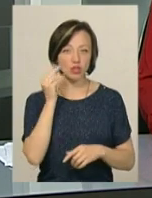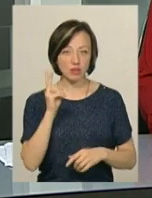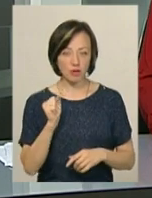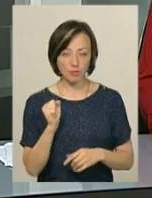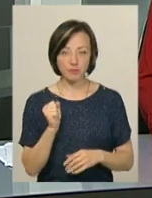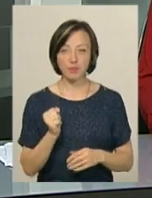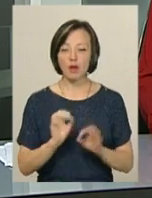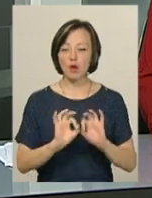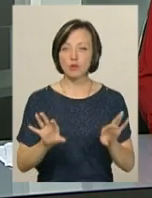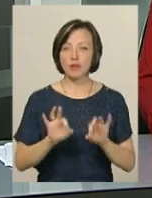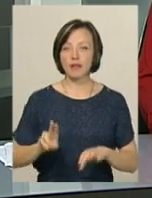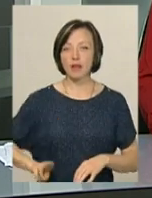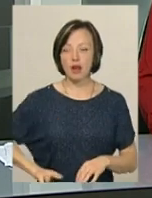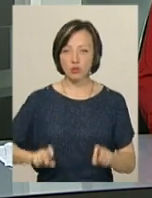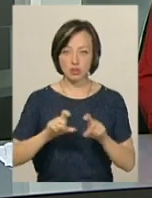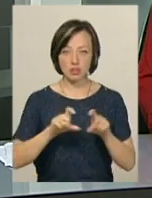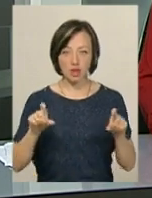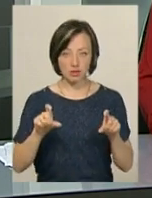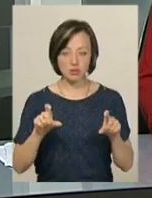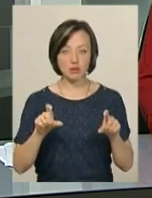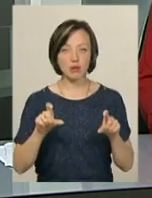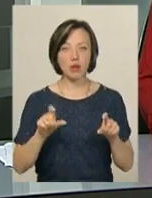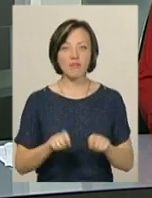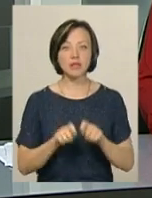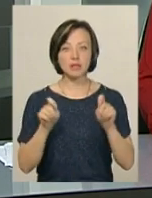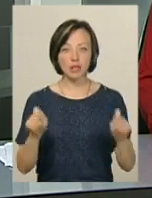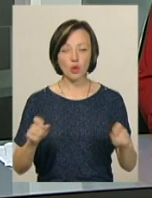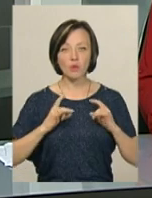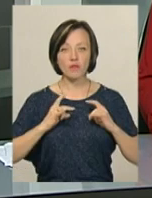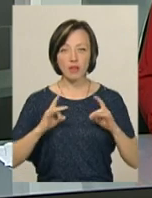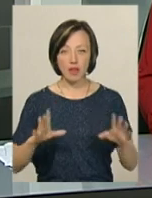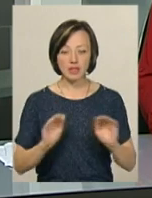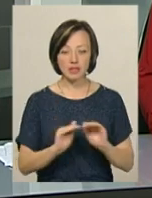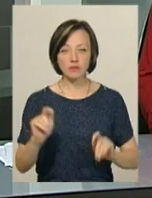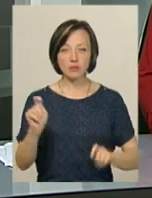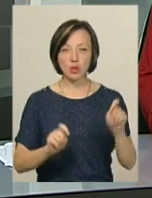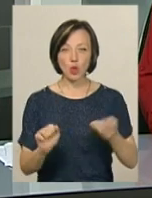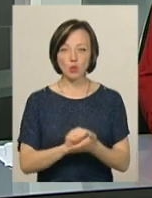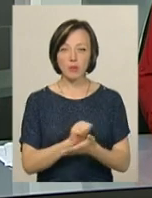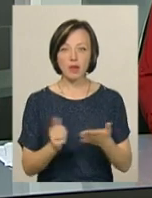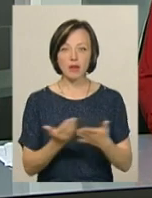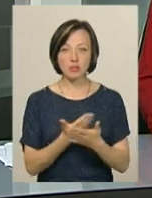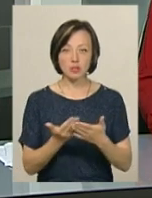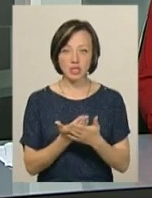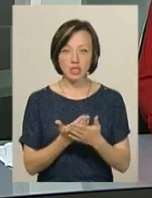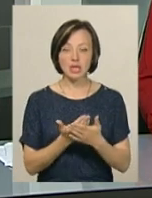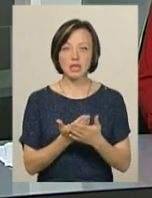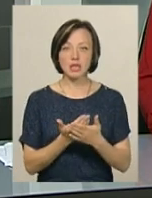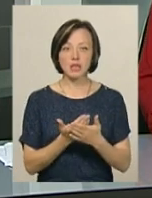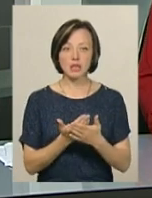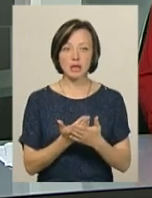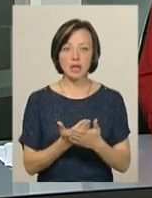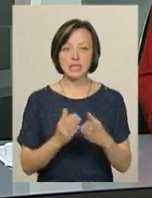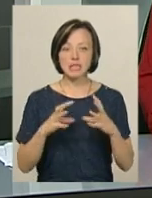Шевченка. Як розповіла директорка закладу Ольга Брижань, відкриє ювілейний «Чілдрін Кінофест» документальна сторічка «Земля – один